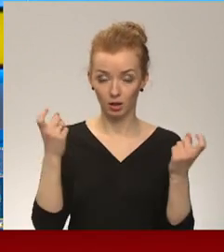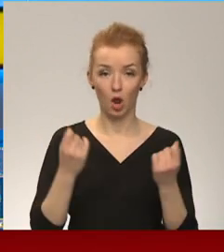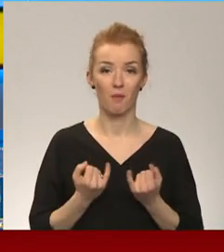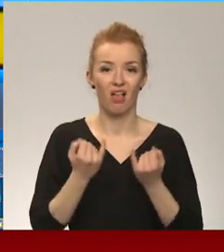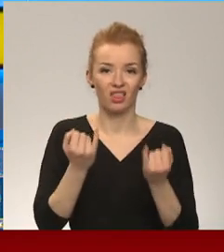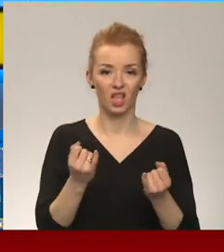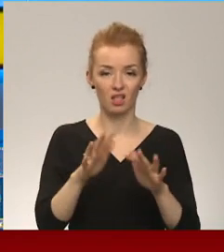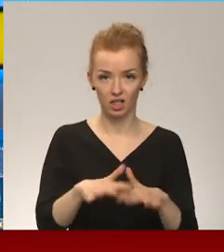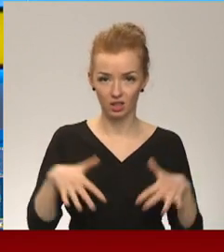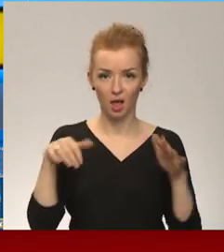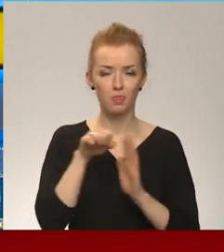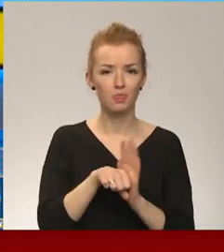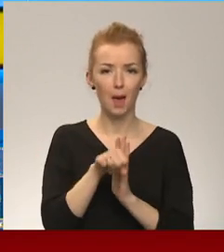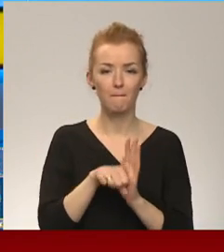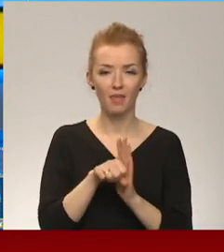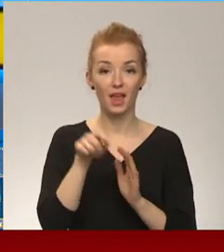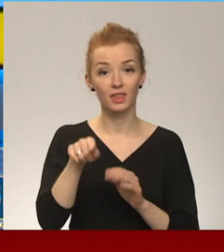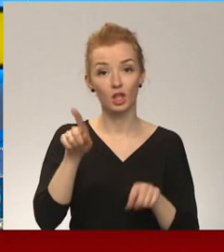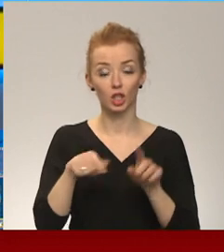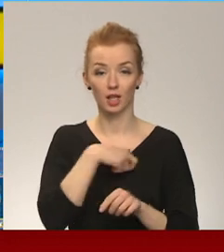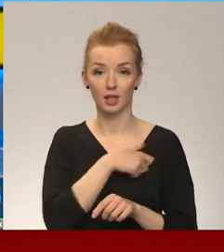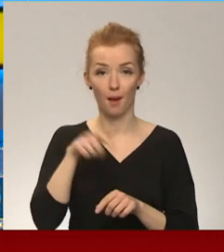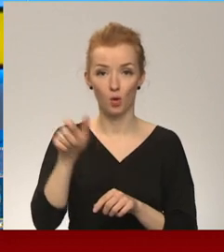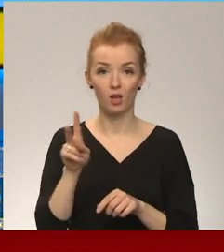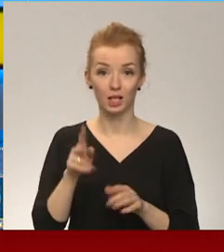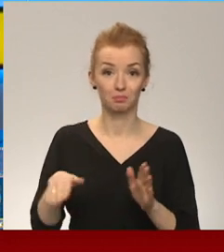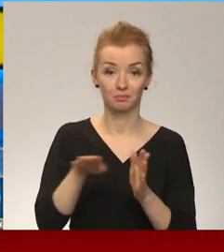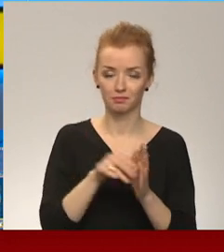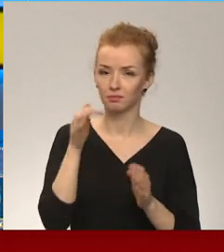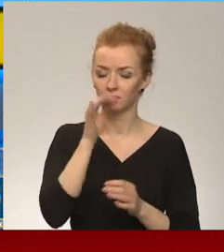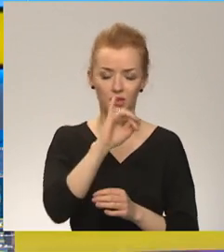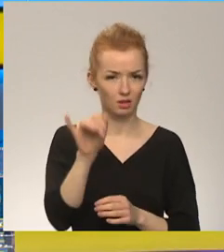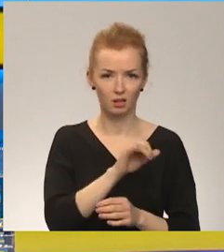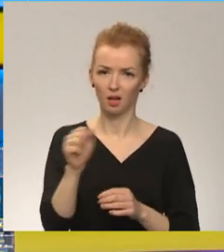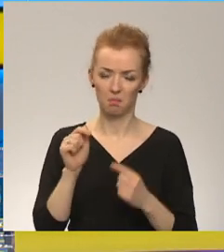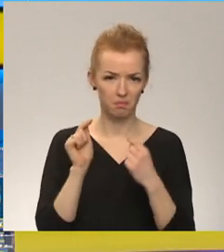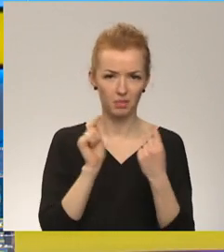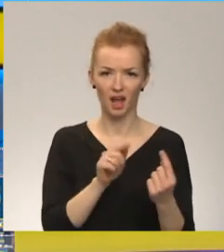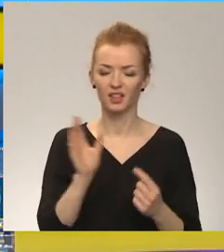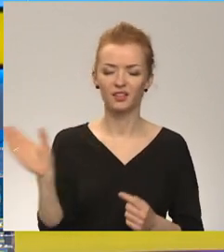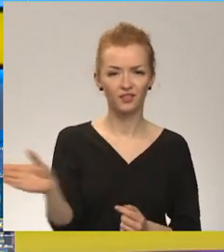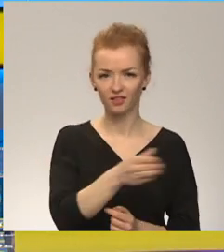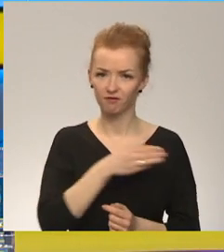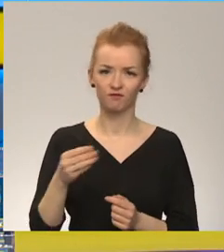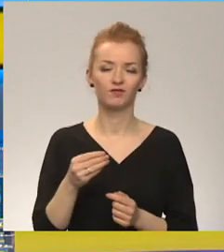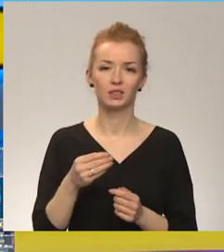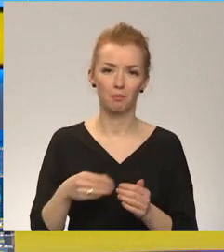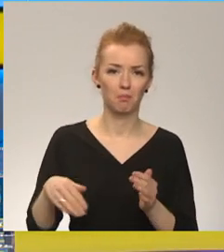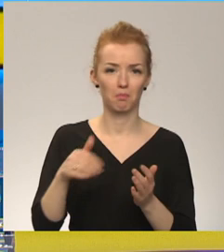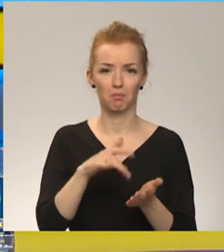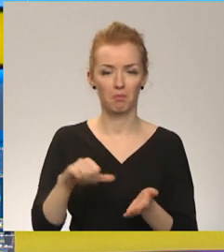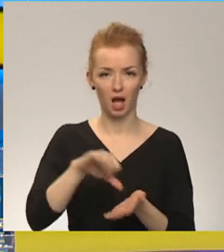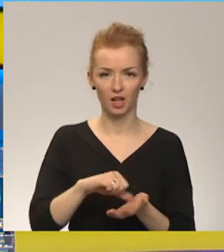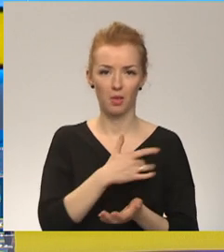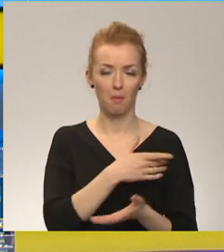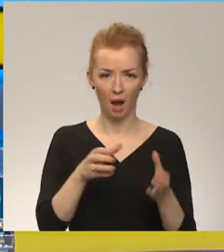debatēs tie deputāti, kur piedalījās paudu atbalstu un balsojums bija vienbalsīgs. Visas parlamentā pārsāvētās partijas un arī neatkarīgie